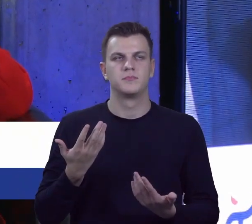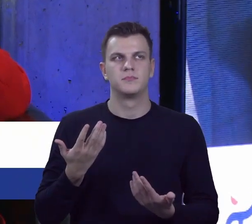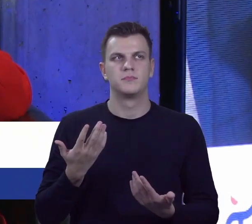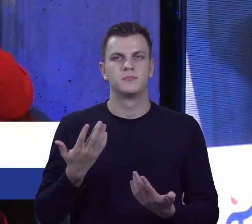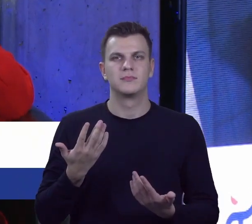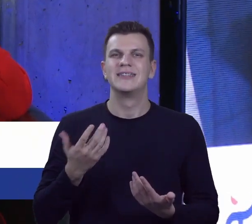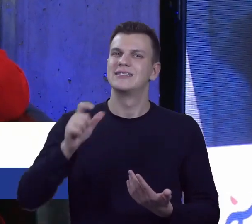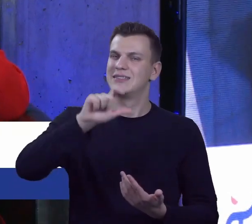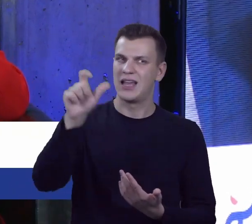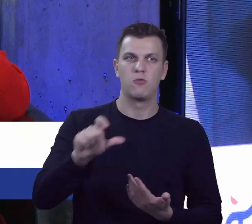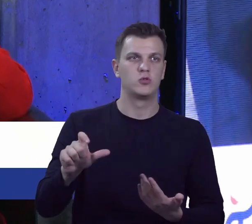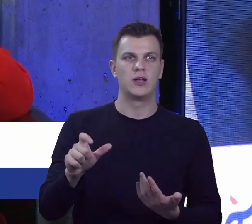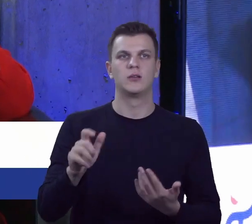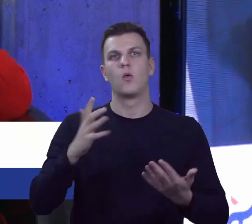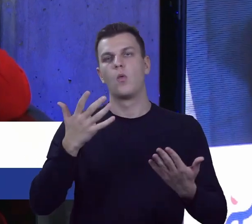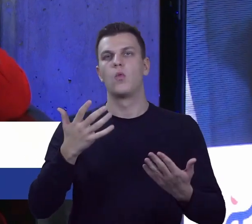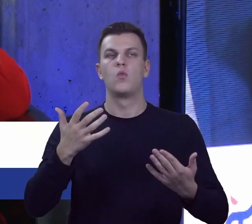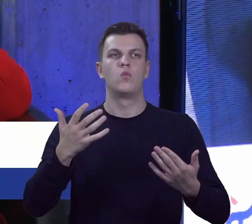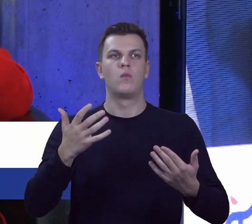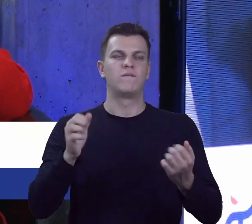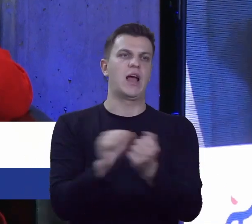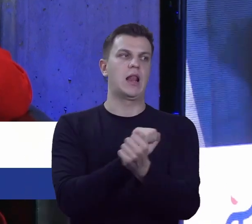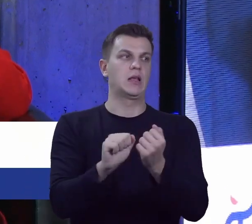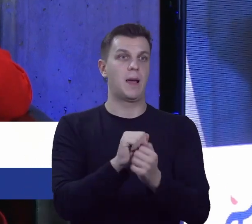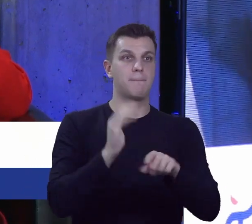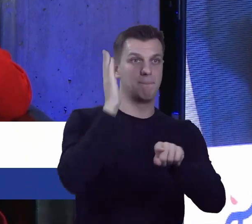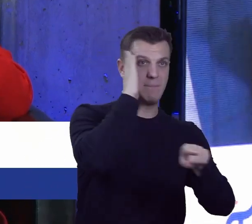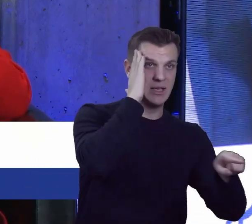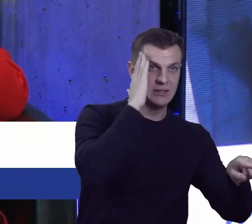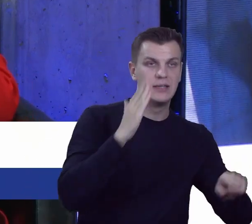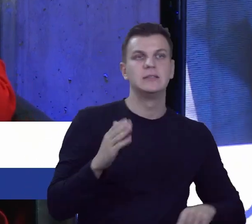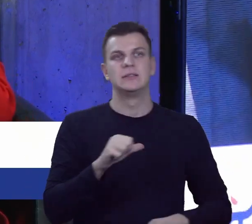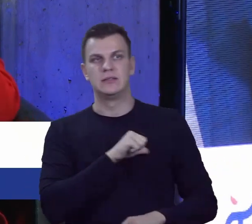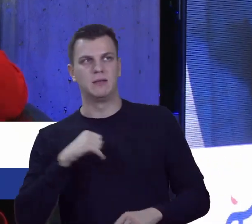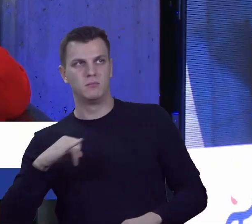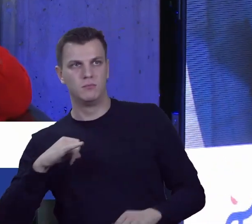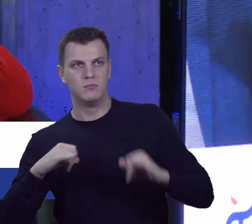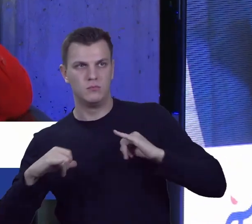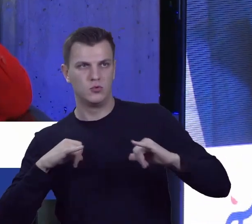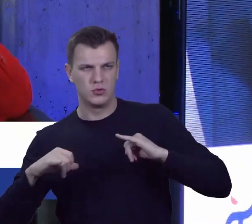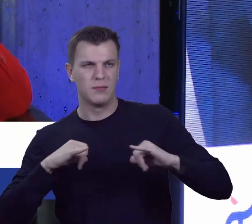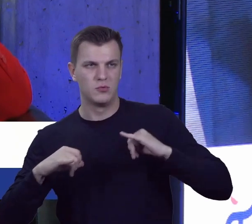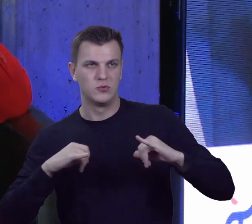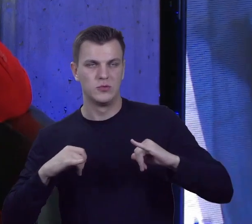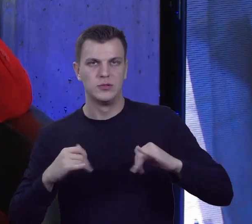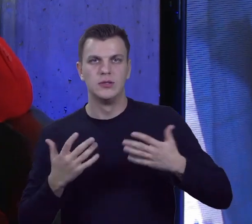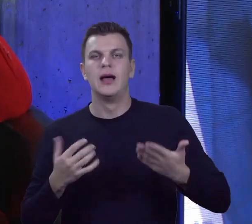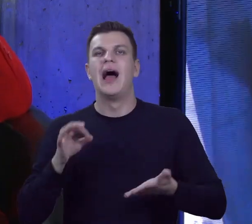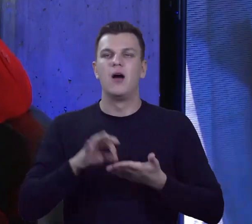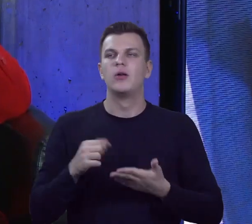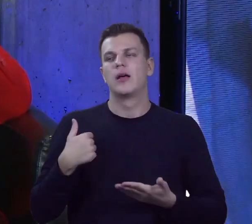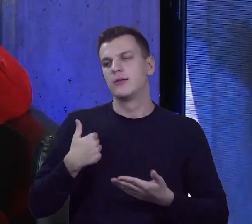ta opozycja mieszkańcy kontra samorząd. Ja akurat pochodzę z takich ruchów NGO